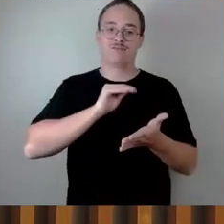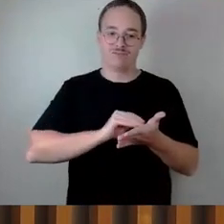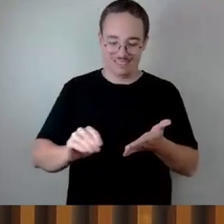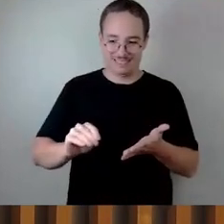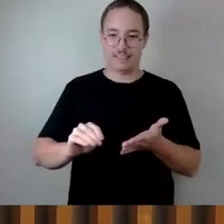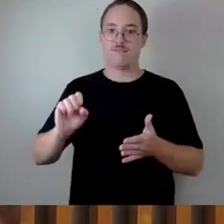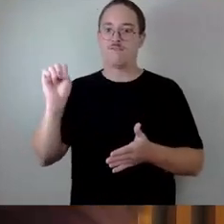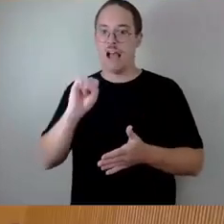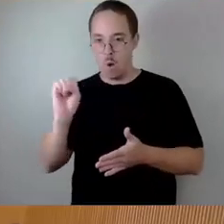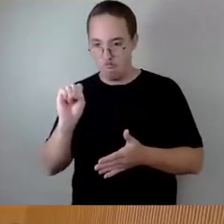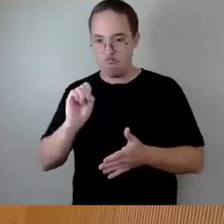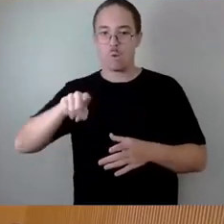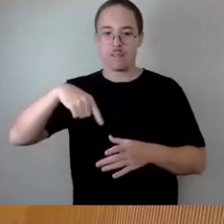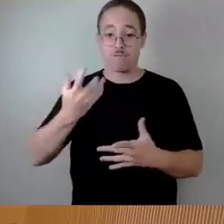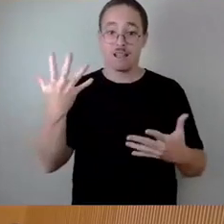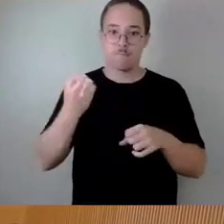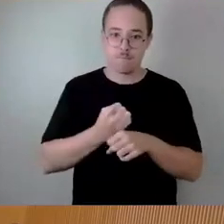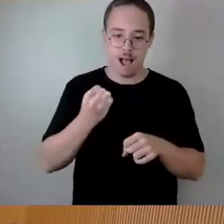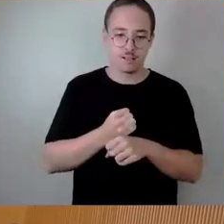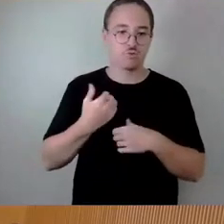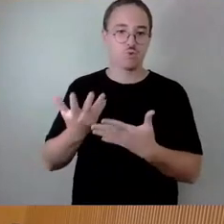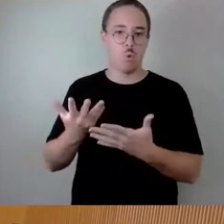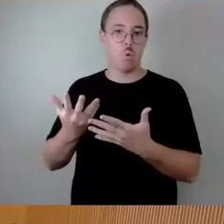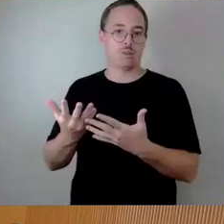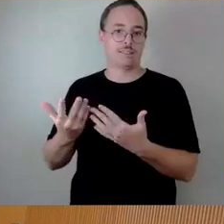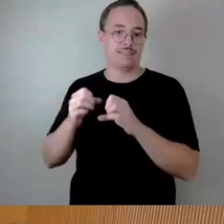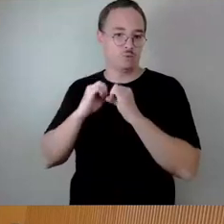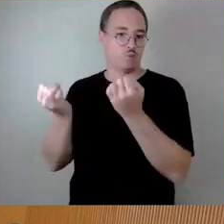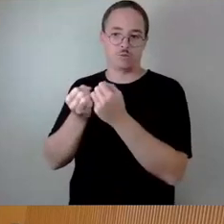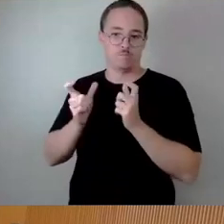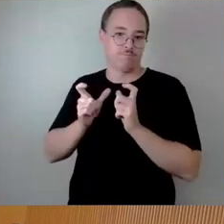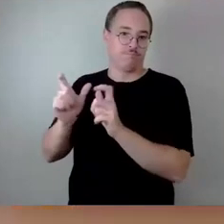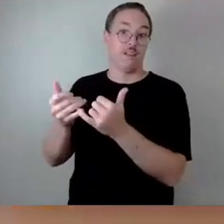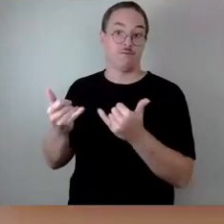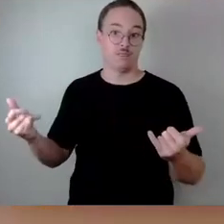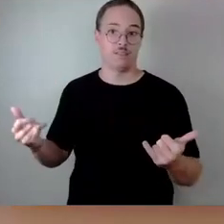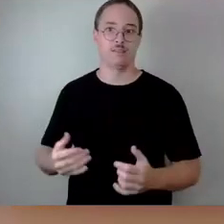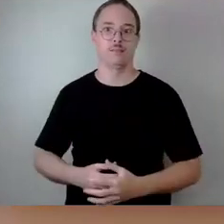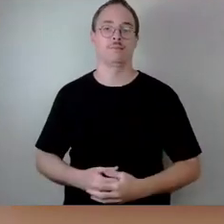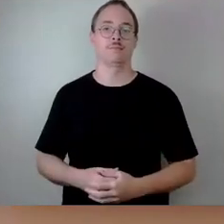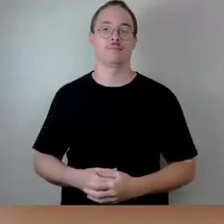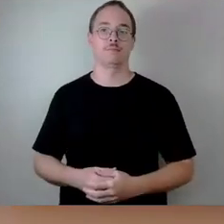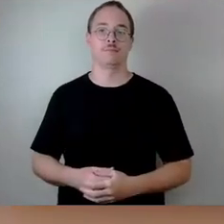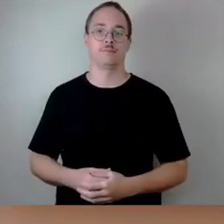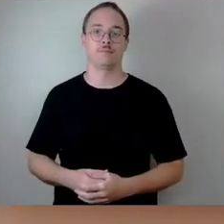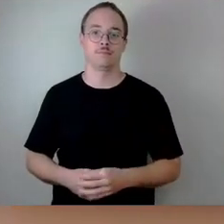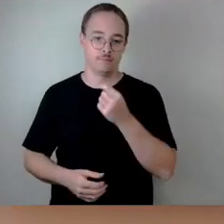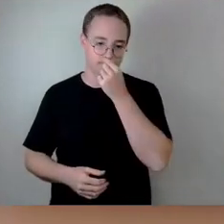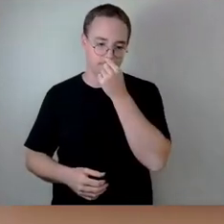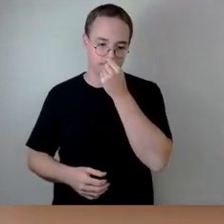wird? Das ist ganz einfach dadurch ausgeschlossen, wenn wir hier, und Sie sind der höchste